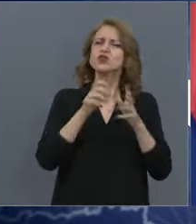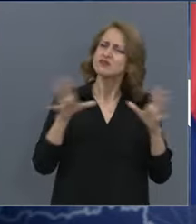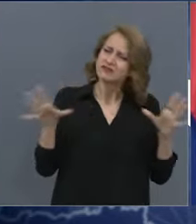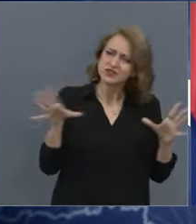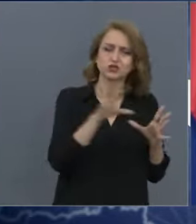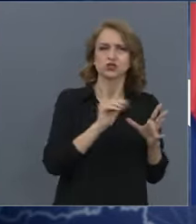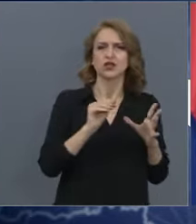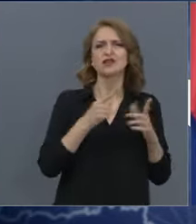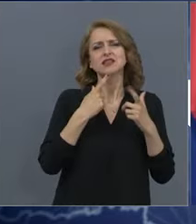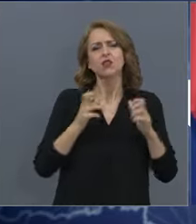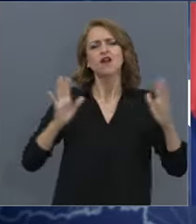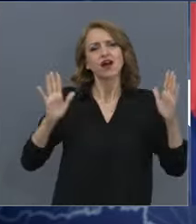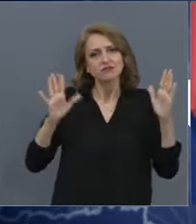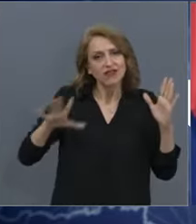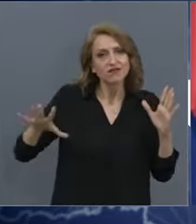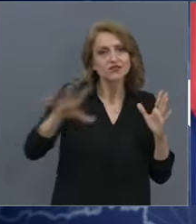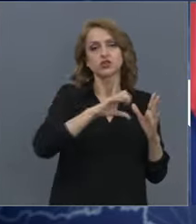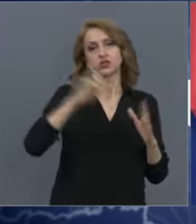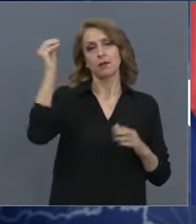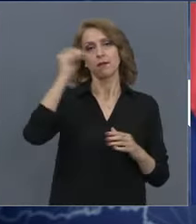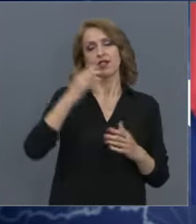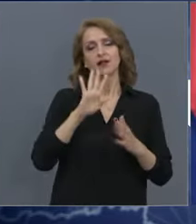За това на всички българи, благодаря.